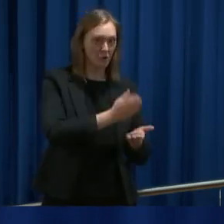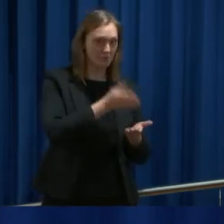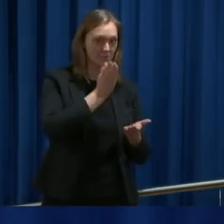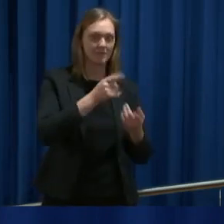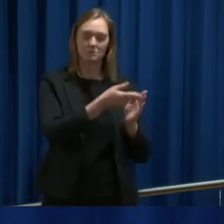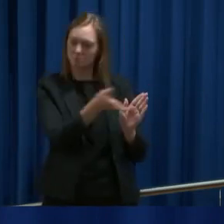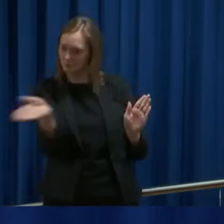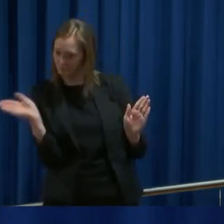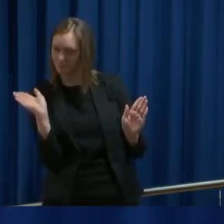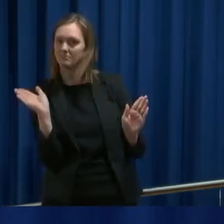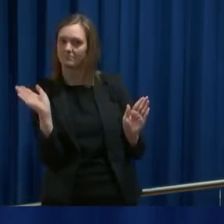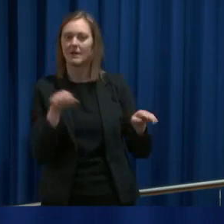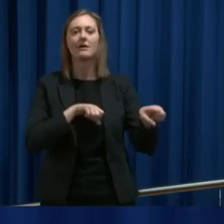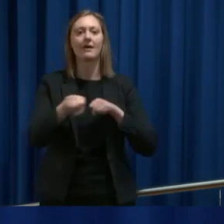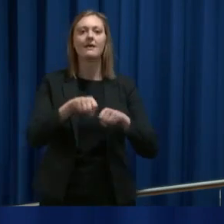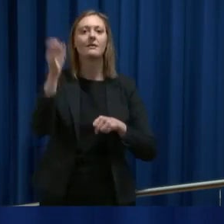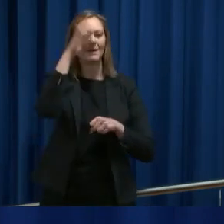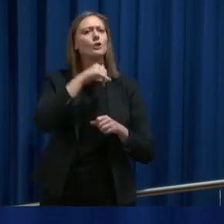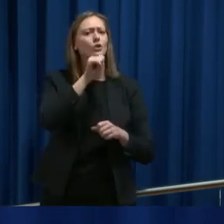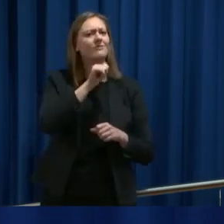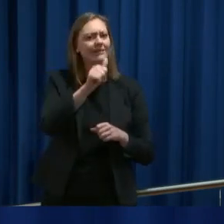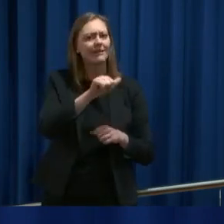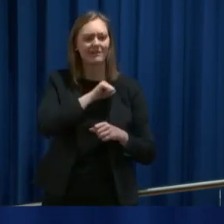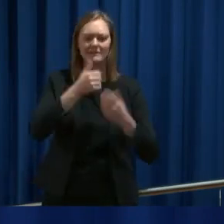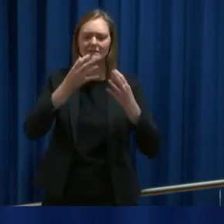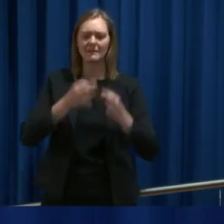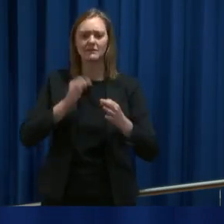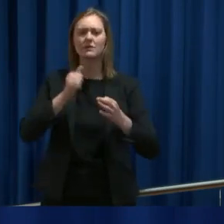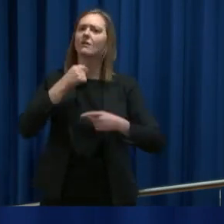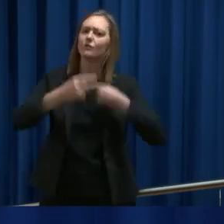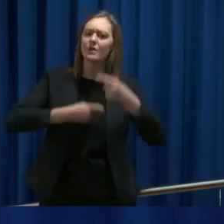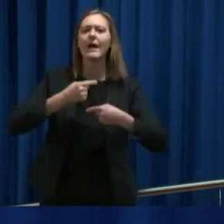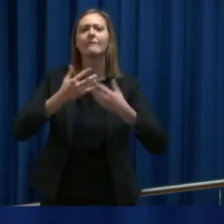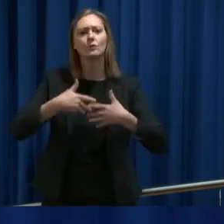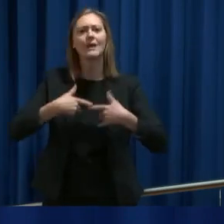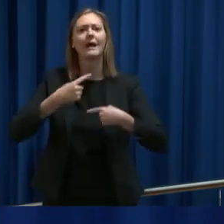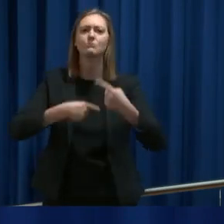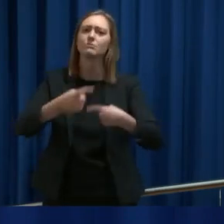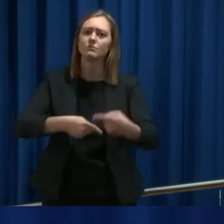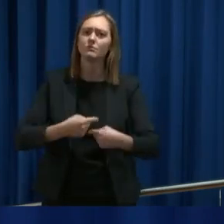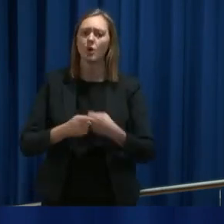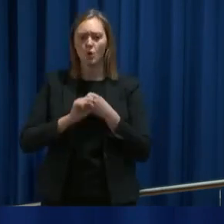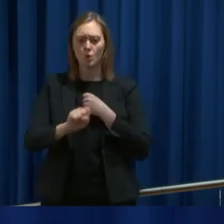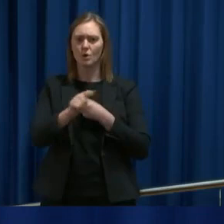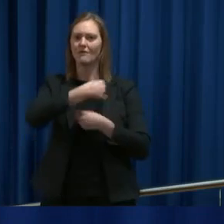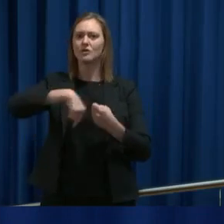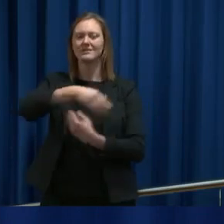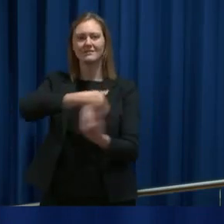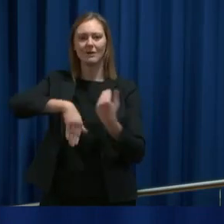Dette mener regjeringen er helt nødvendig, rett og slett for å få ting til å fungere, og for ikke at vårt samfunn